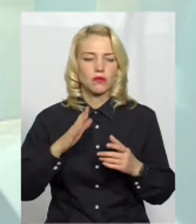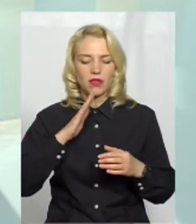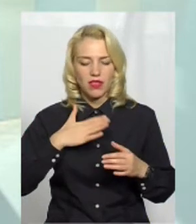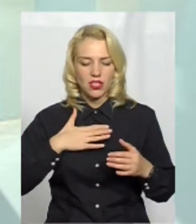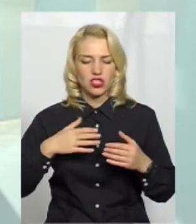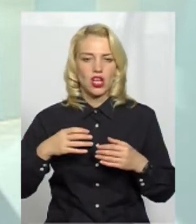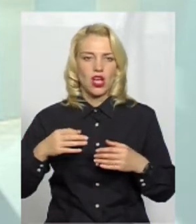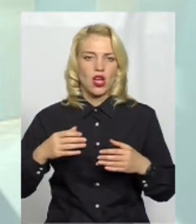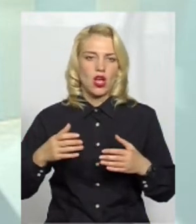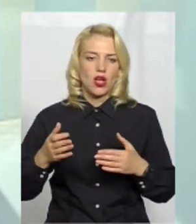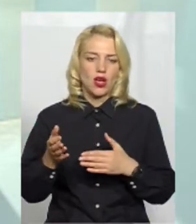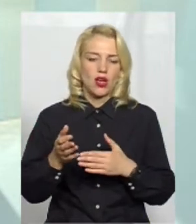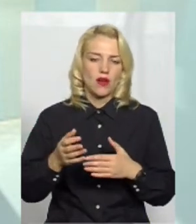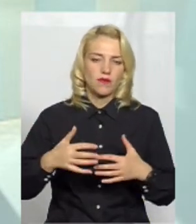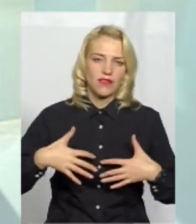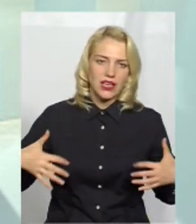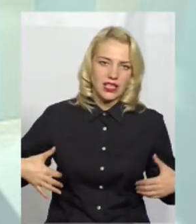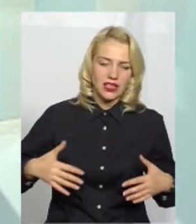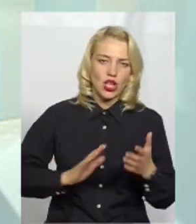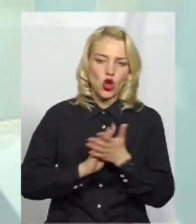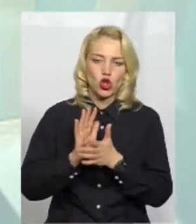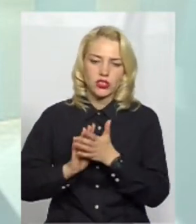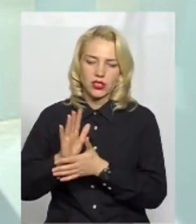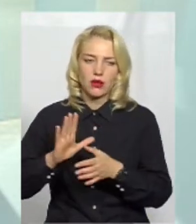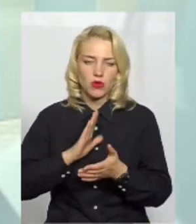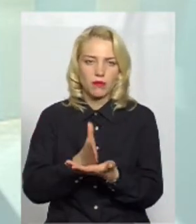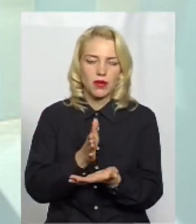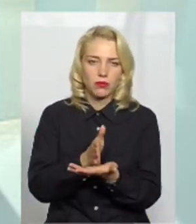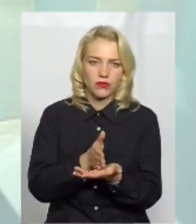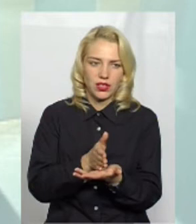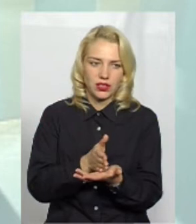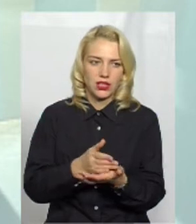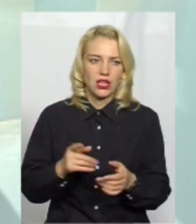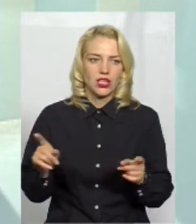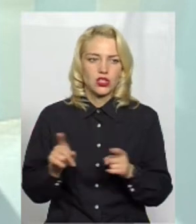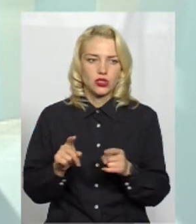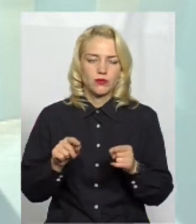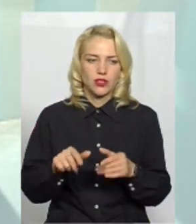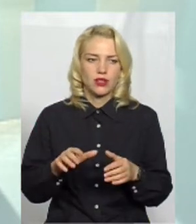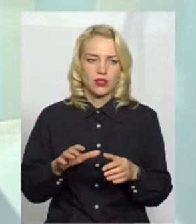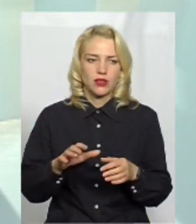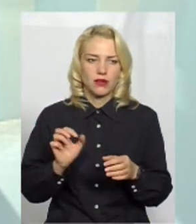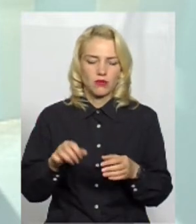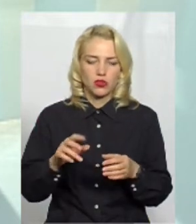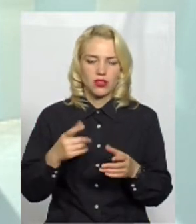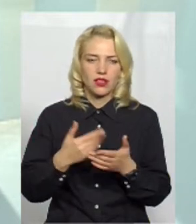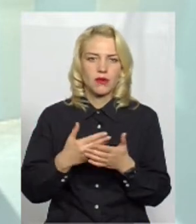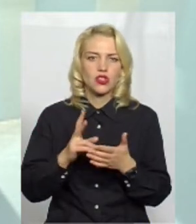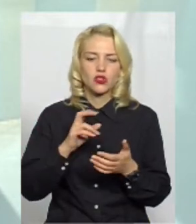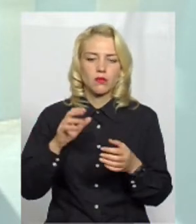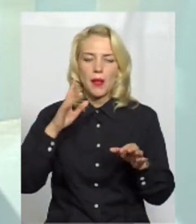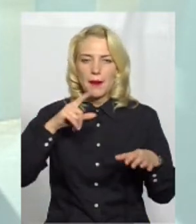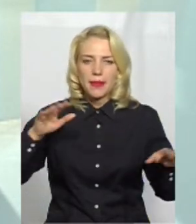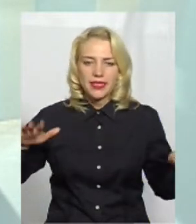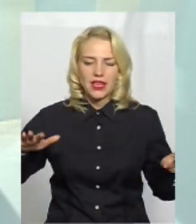могли мігрувати, і не було цих міських перервів, де вони не можуть проповстити паучки, жучки, пролетіти пташки,